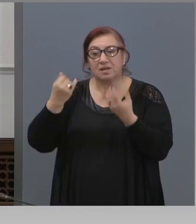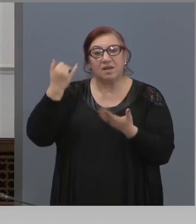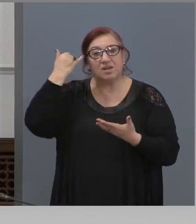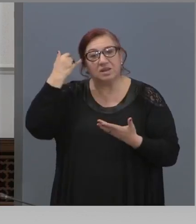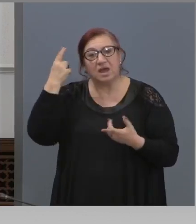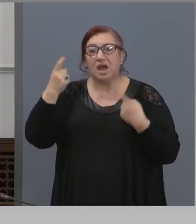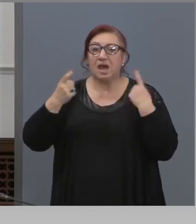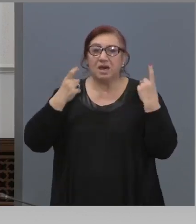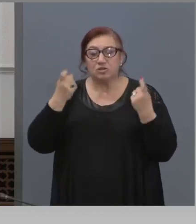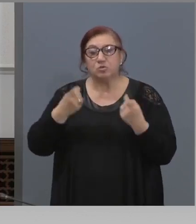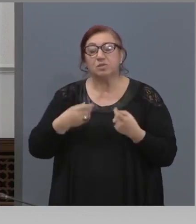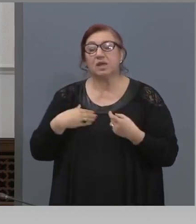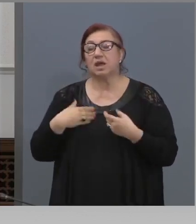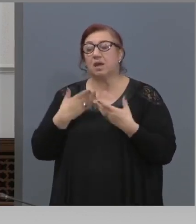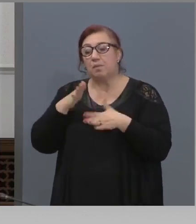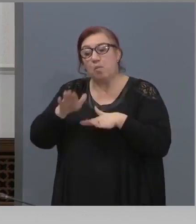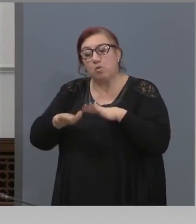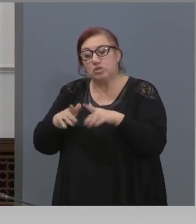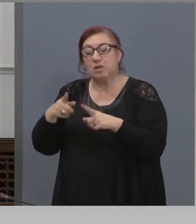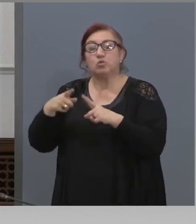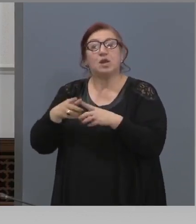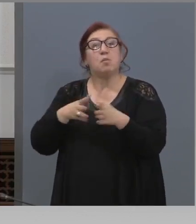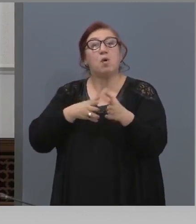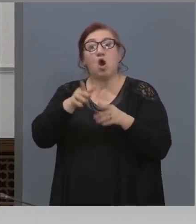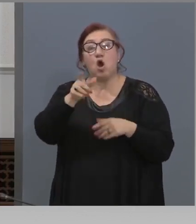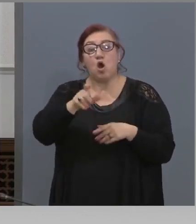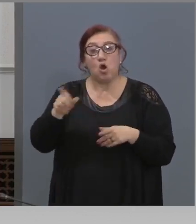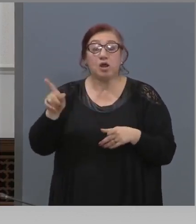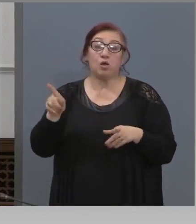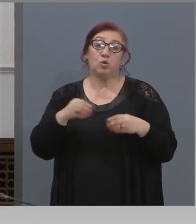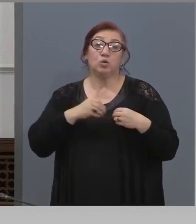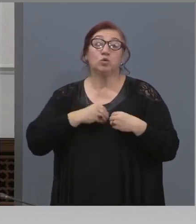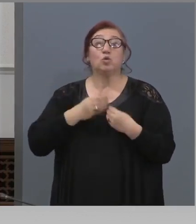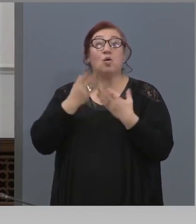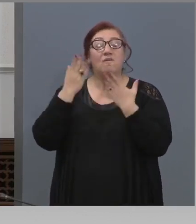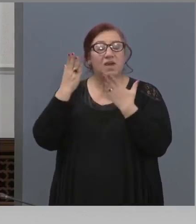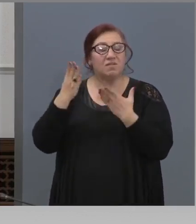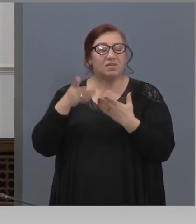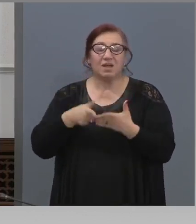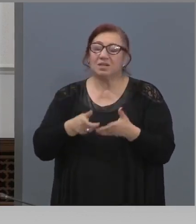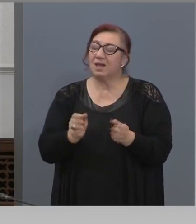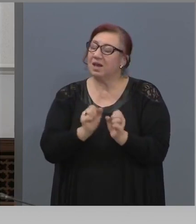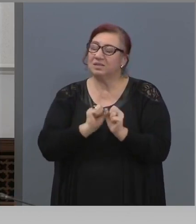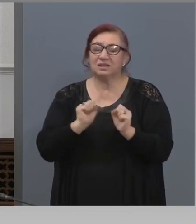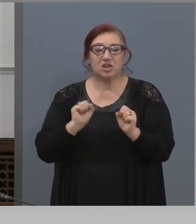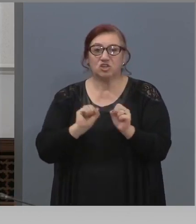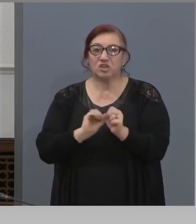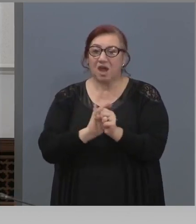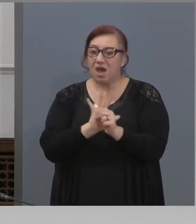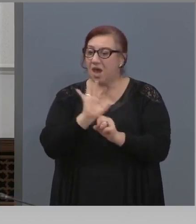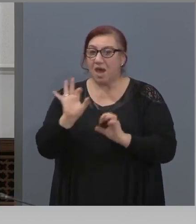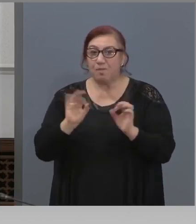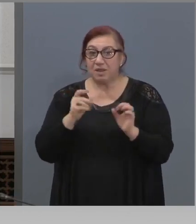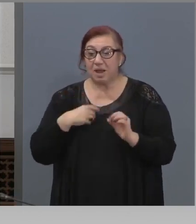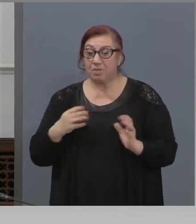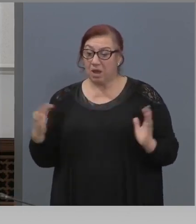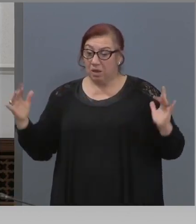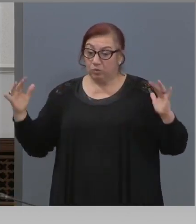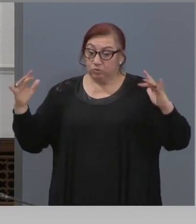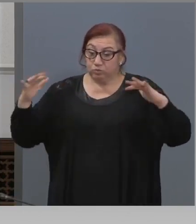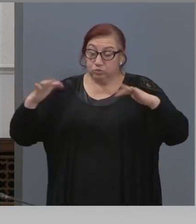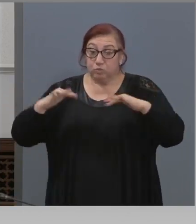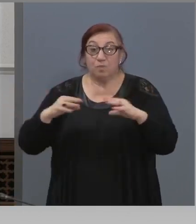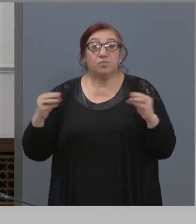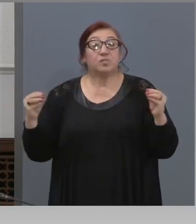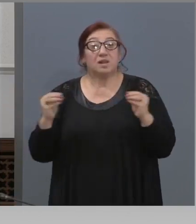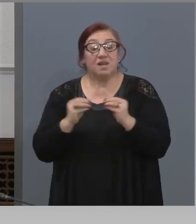хората, които са вярващи, и за които би била най-страшната епидемия, ако ние не ги пуснем на велик ден. Знаете, освен епидемия